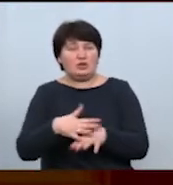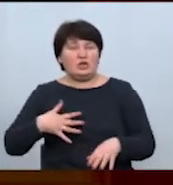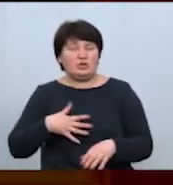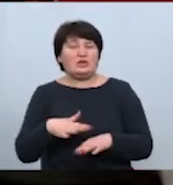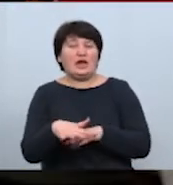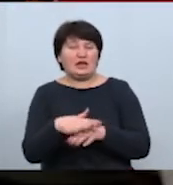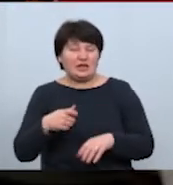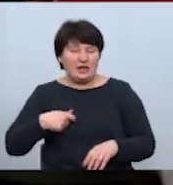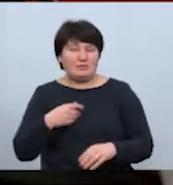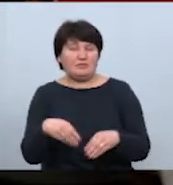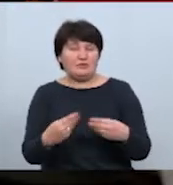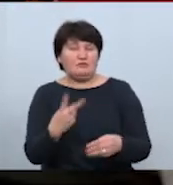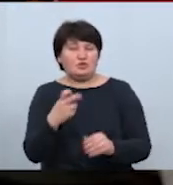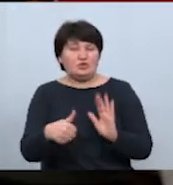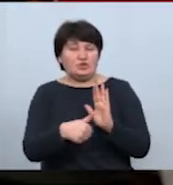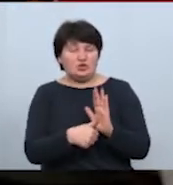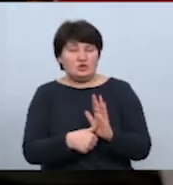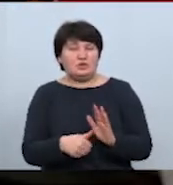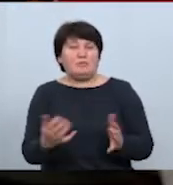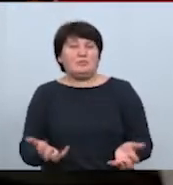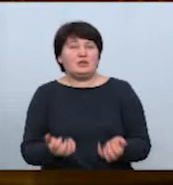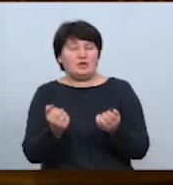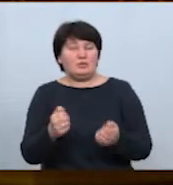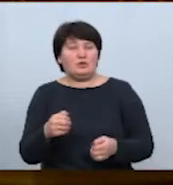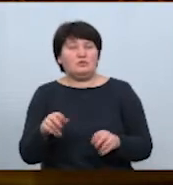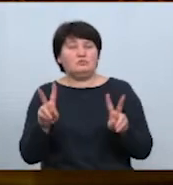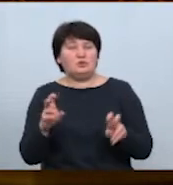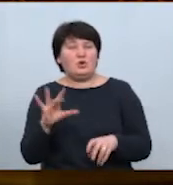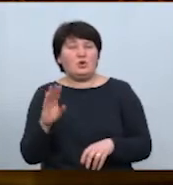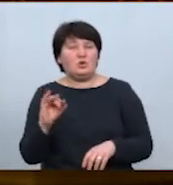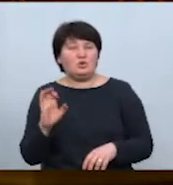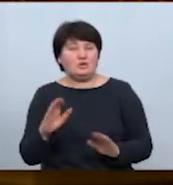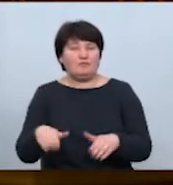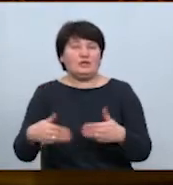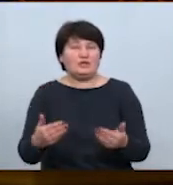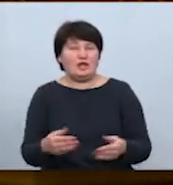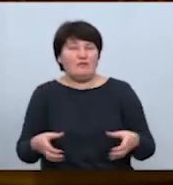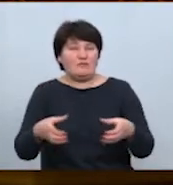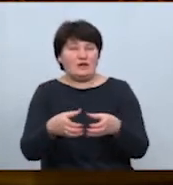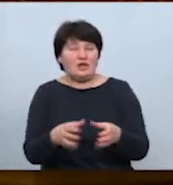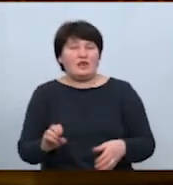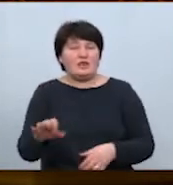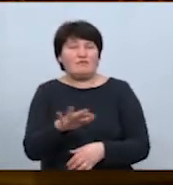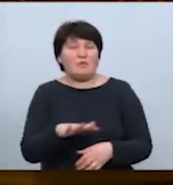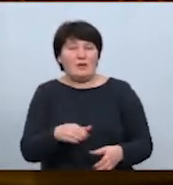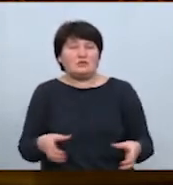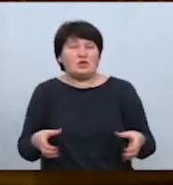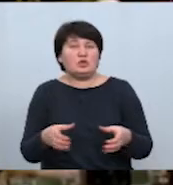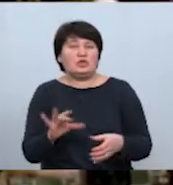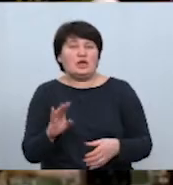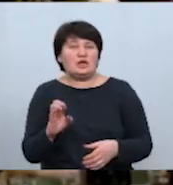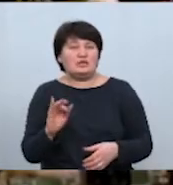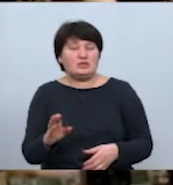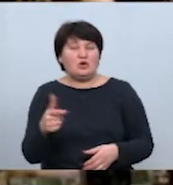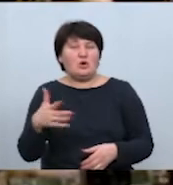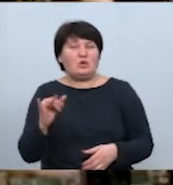голосів. Підтримали фракції «Голос». 23 голоси за ринок землі віддали депутати від фракції «Європейська солідарність», «Голос 13»,